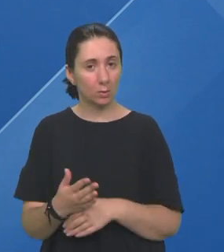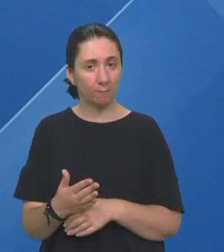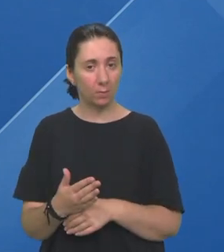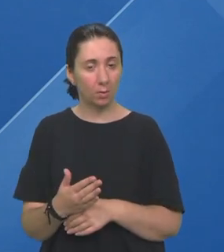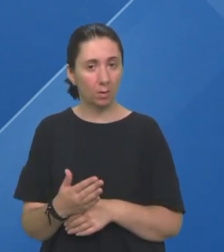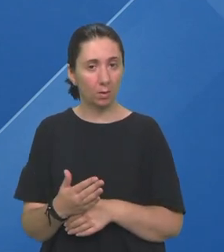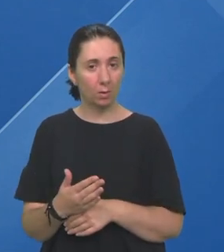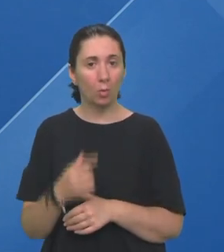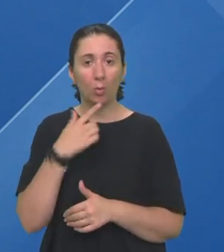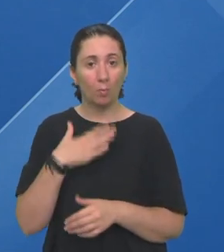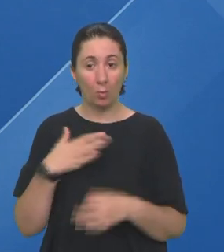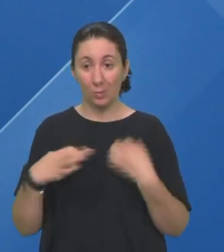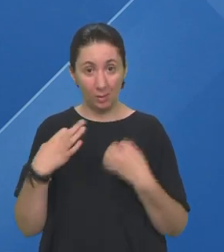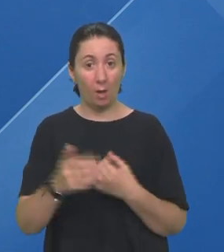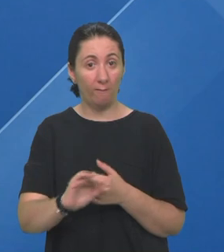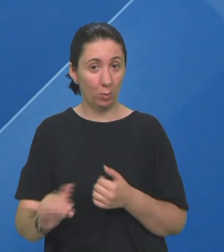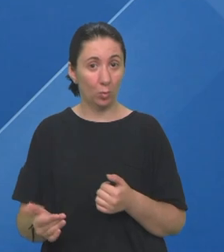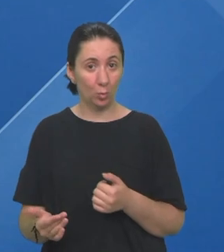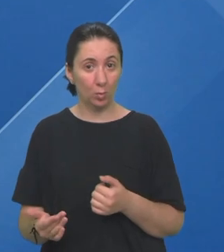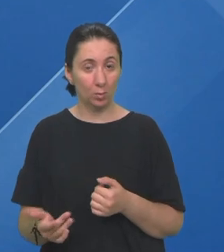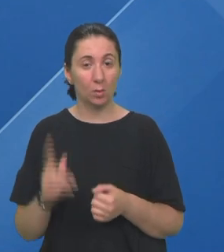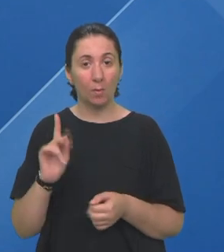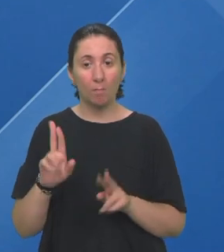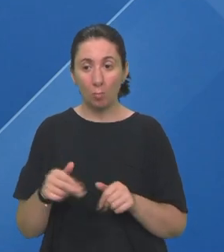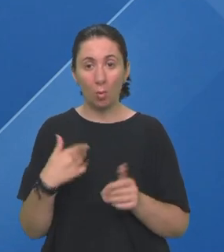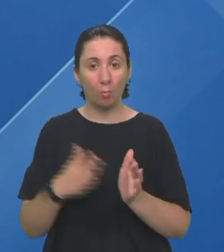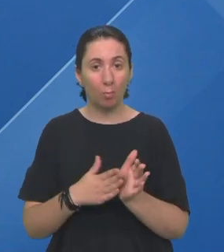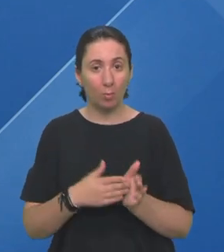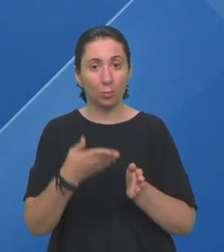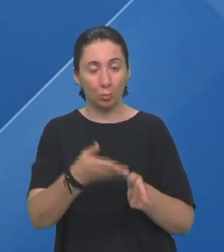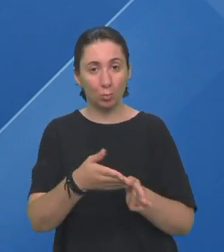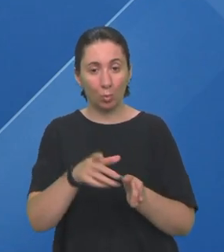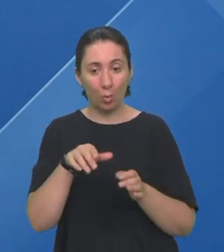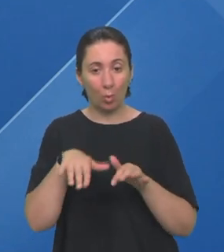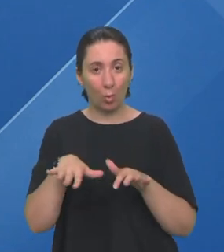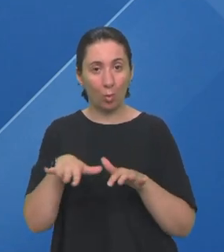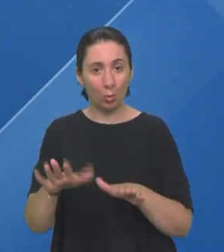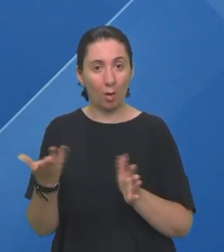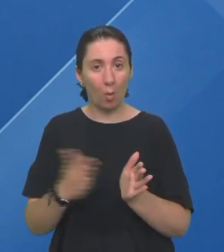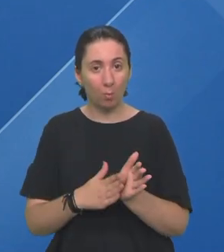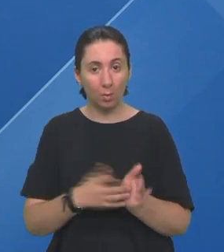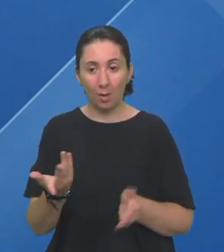Nego i kojima i zdravu djecu Mogu te ljude preporučiti kao primjer Kako se djeca